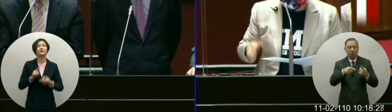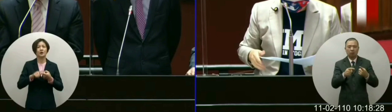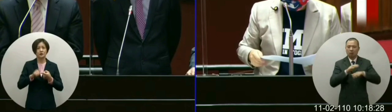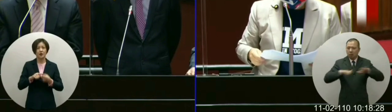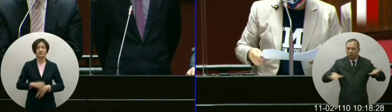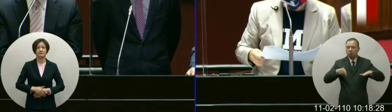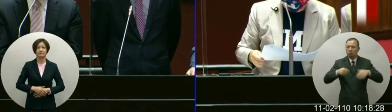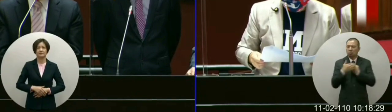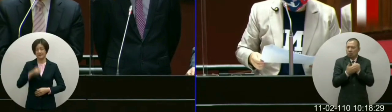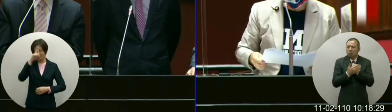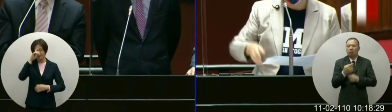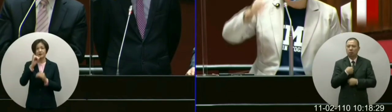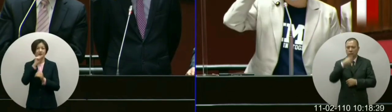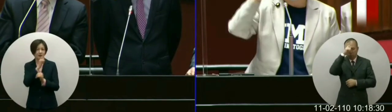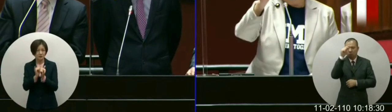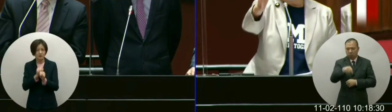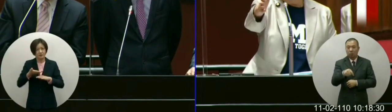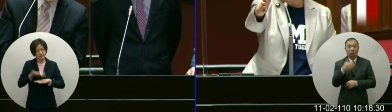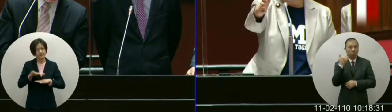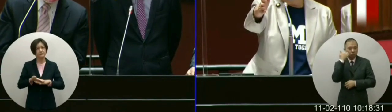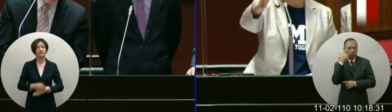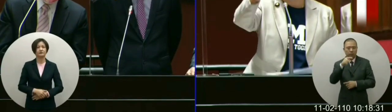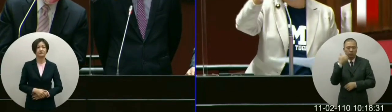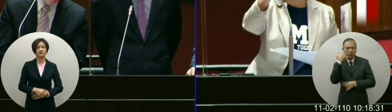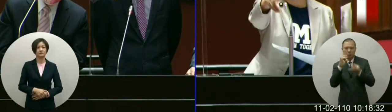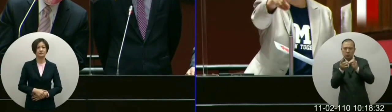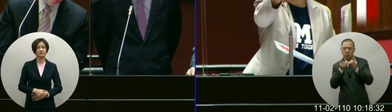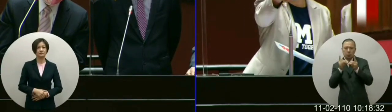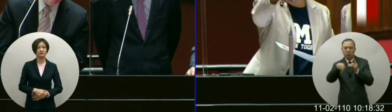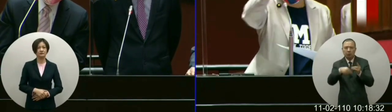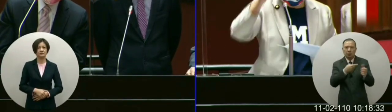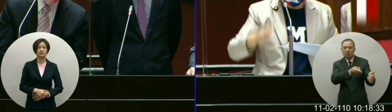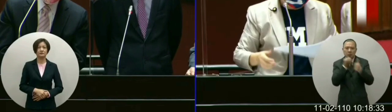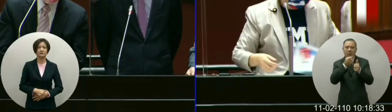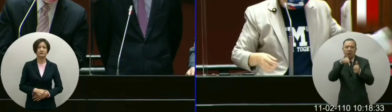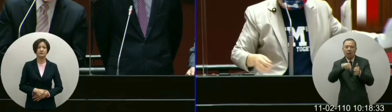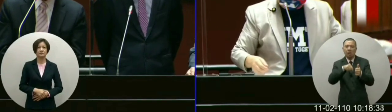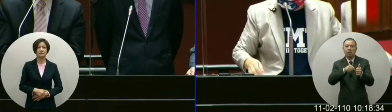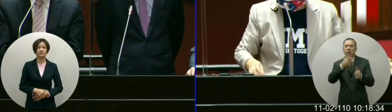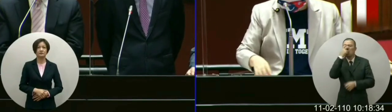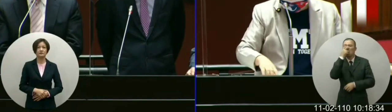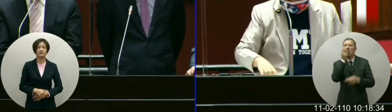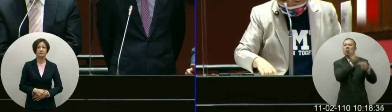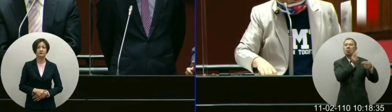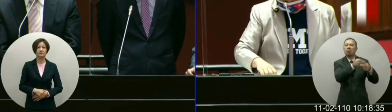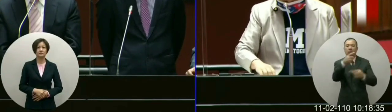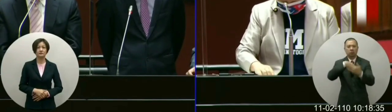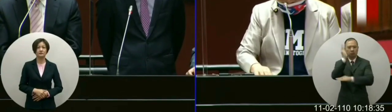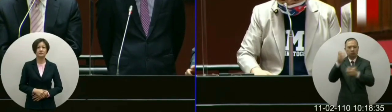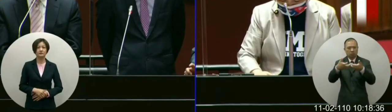所以如果有带风向球假消息内政部长一定要尽数